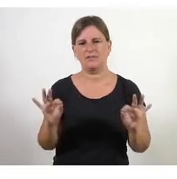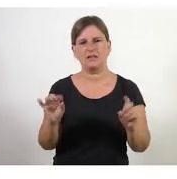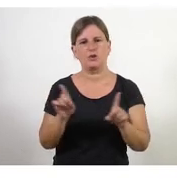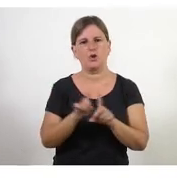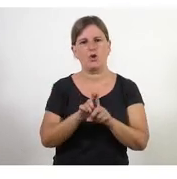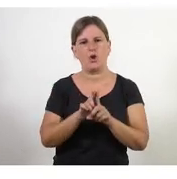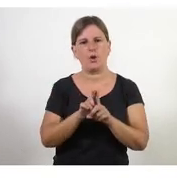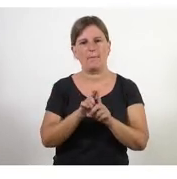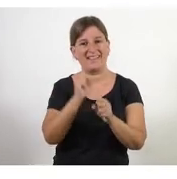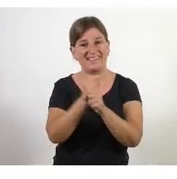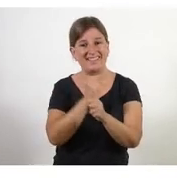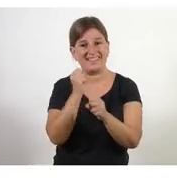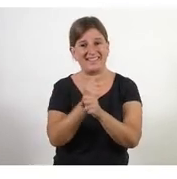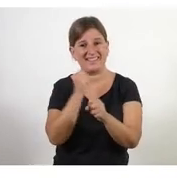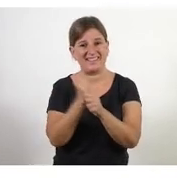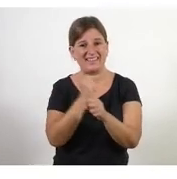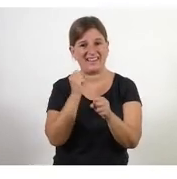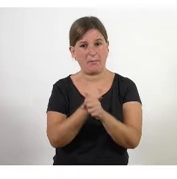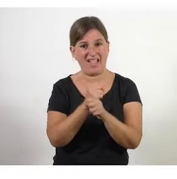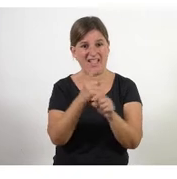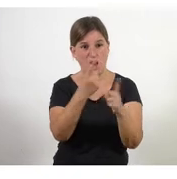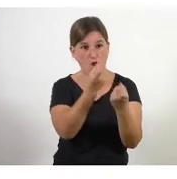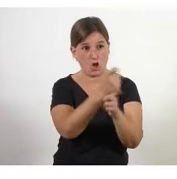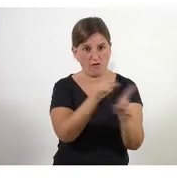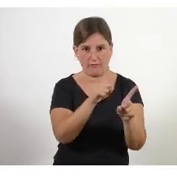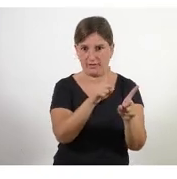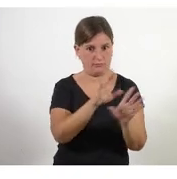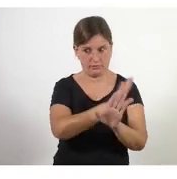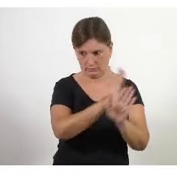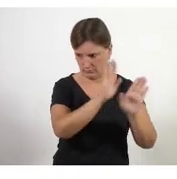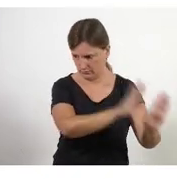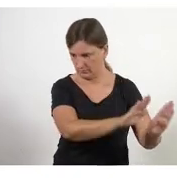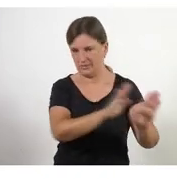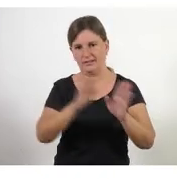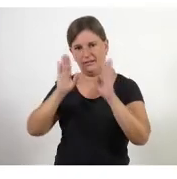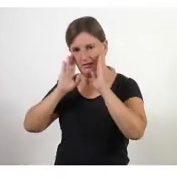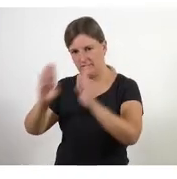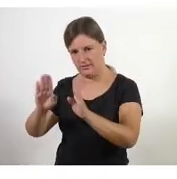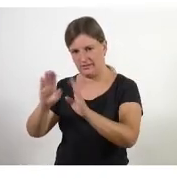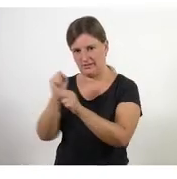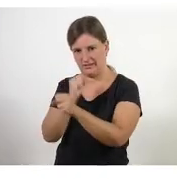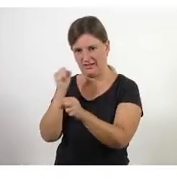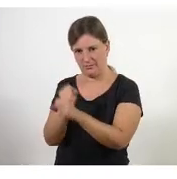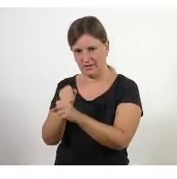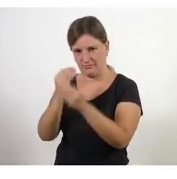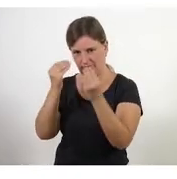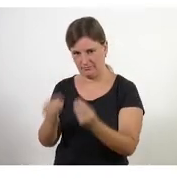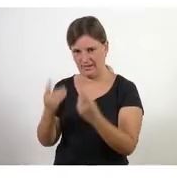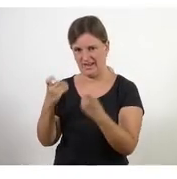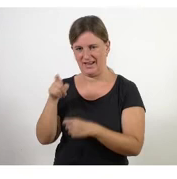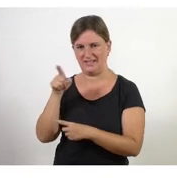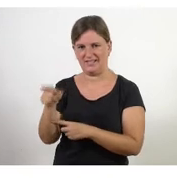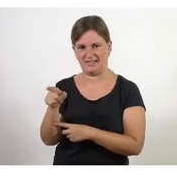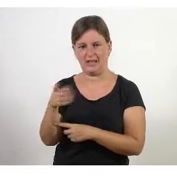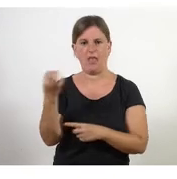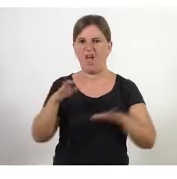maximitzar el treball que no cal fer ara hem de parar més compte que mai a parar-nos veure